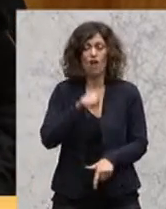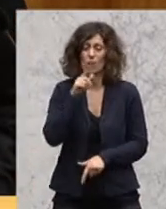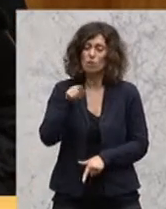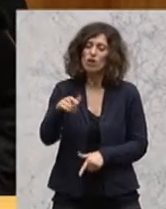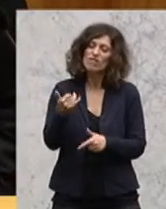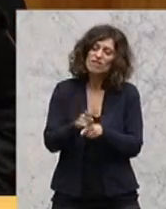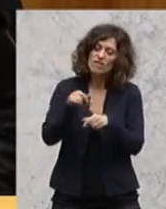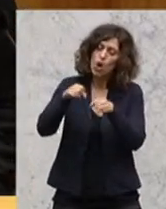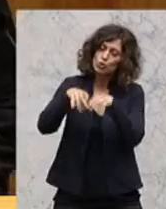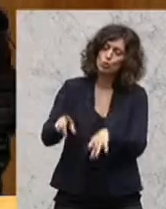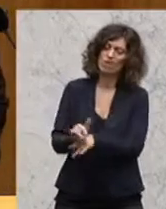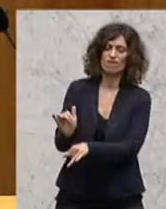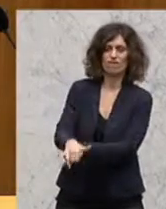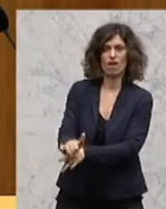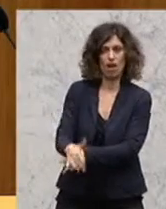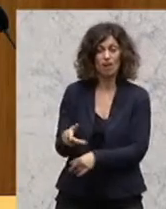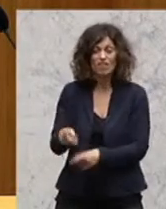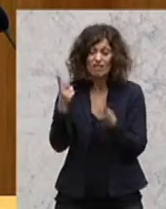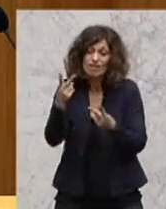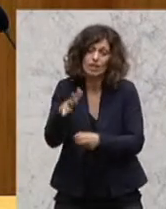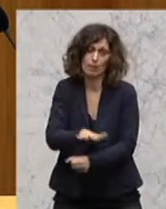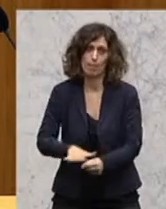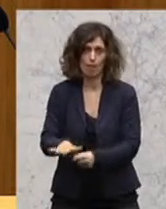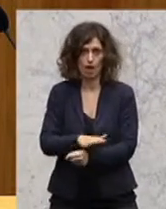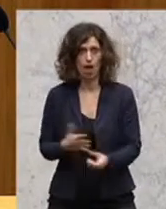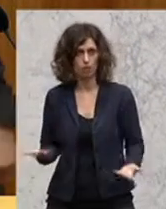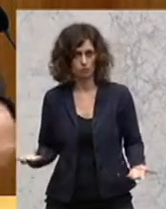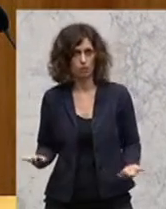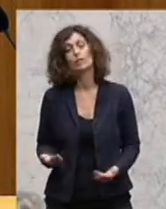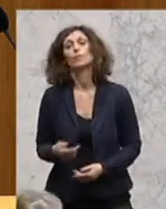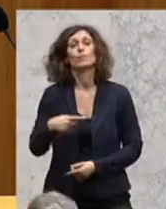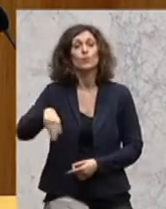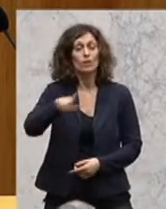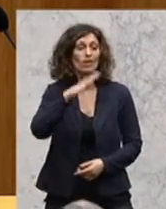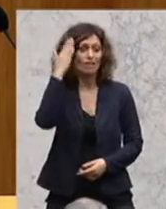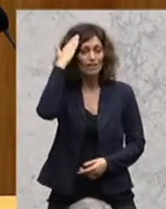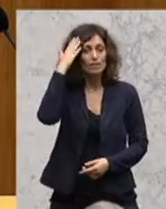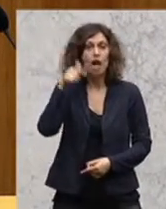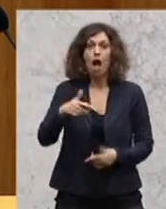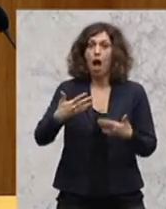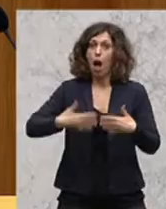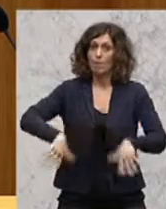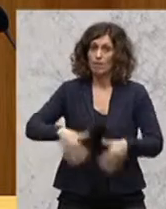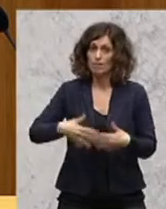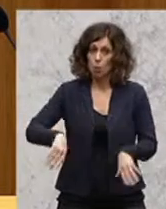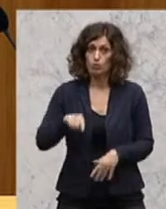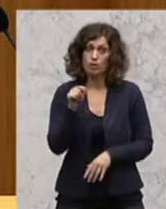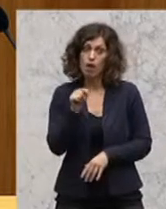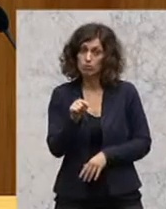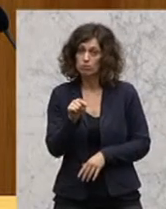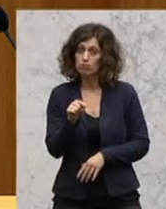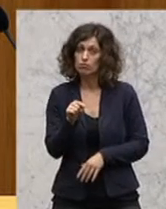Vernachlässigung dieses so wichtigen Bereichs. Und Sie wissen, die Arbeitslosigkeit ist